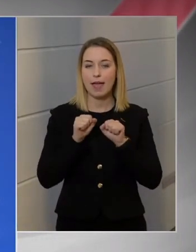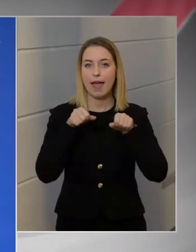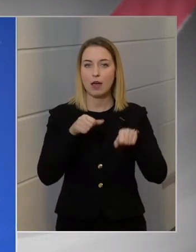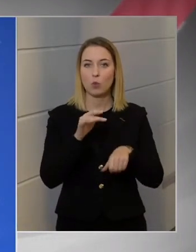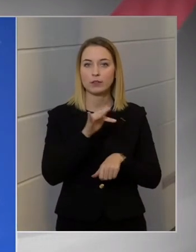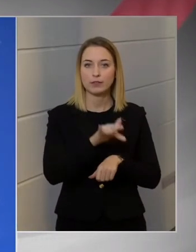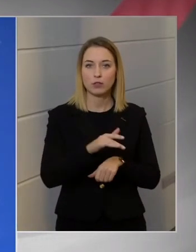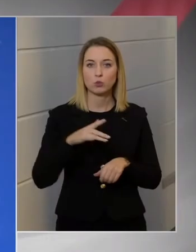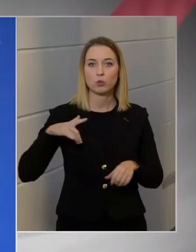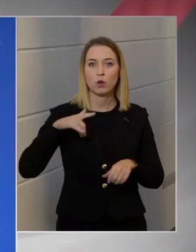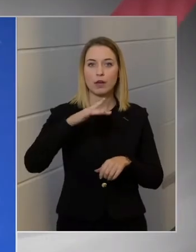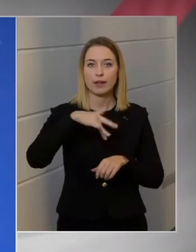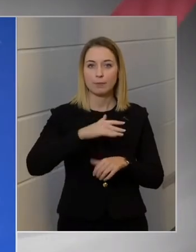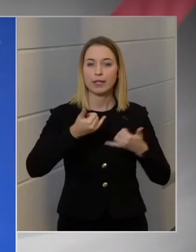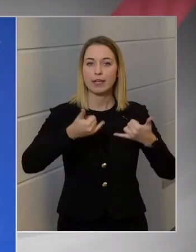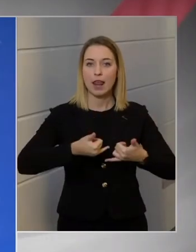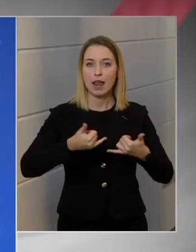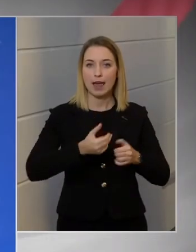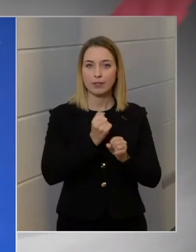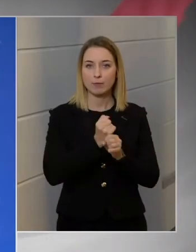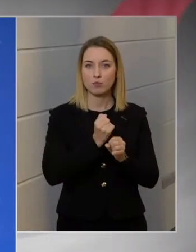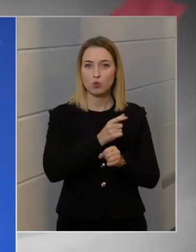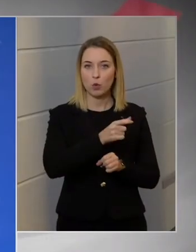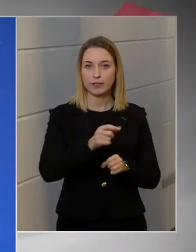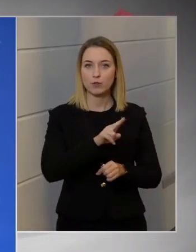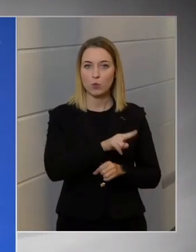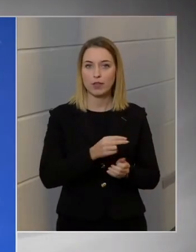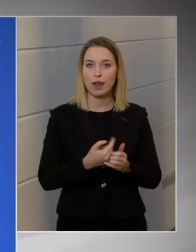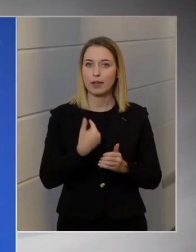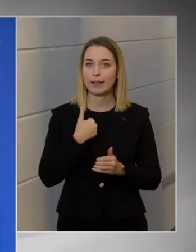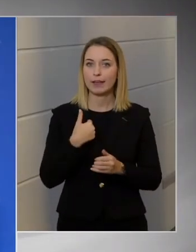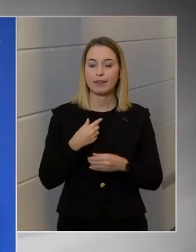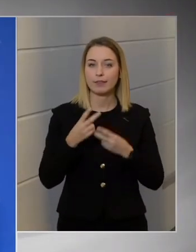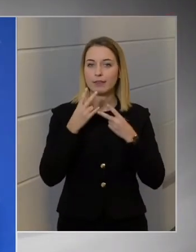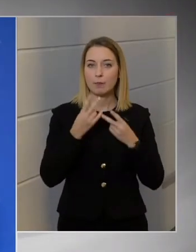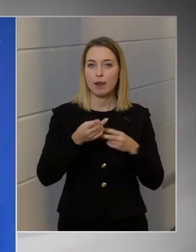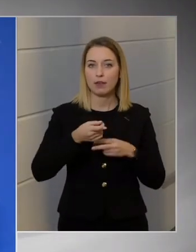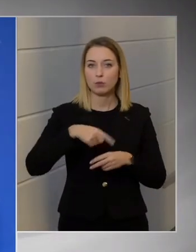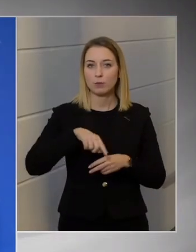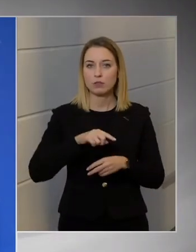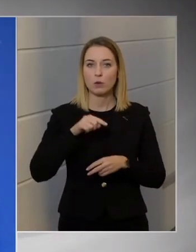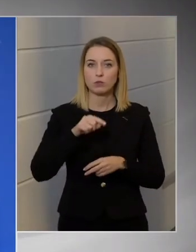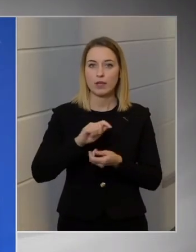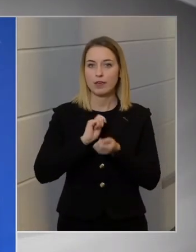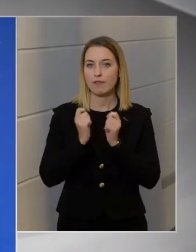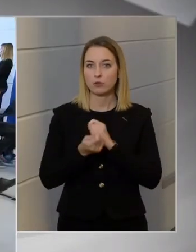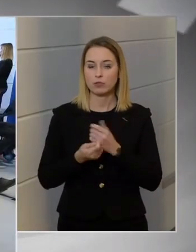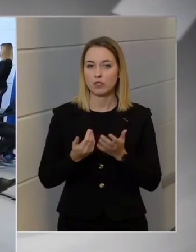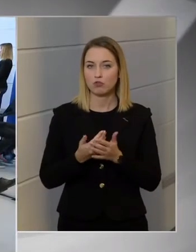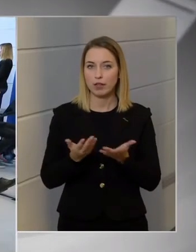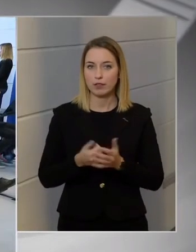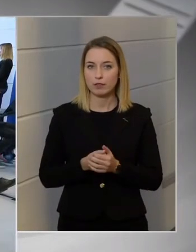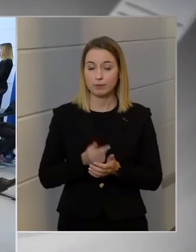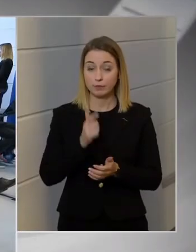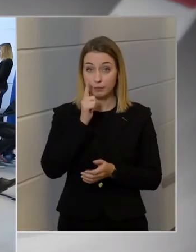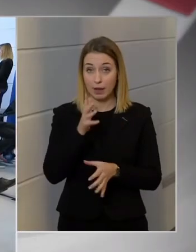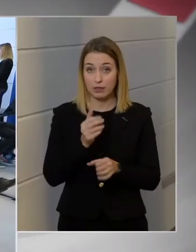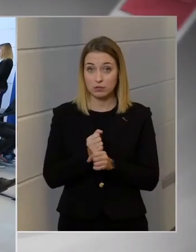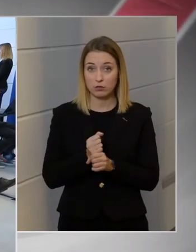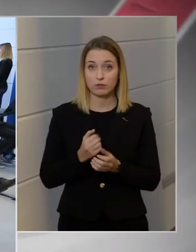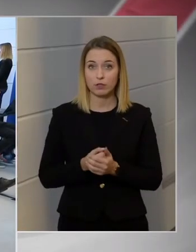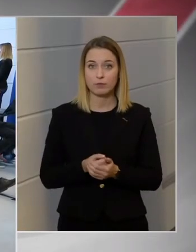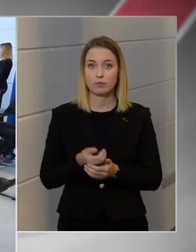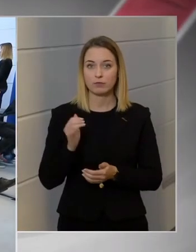rá a reptér jelenlegi működtetőjére. Én nem látom az okot arra, hogy ezen változtassunk. Ez be lesz